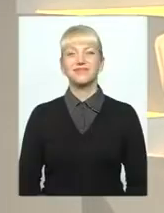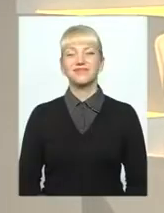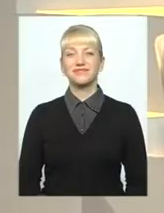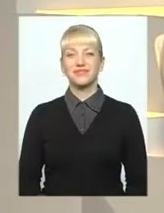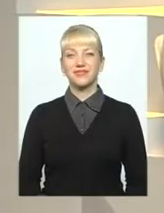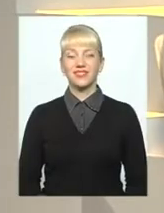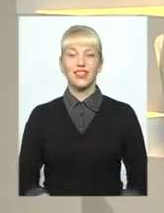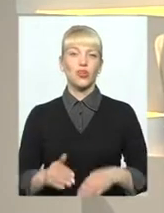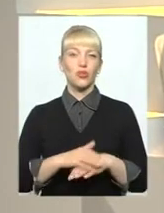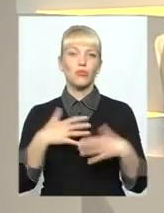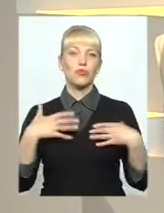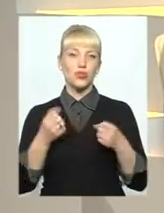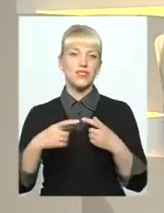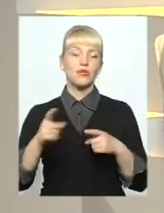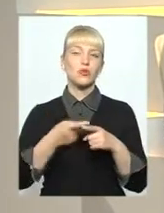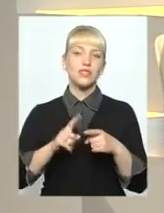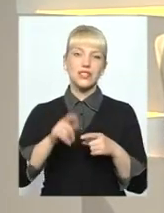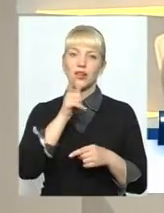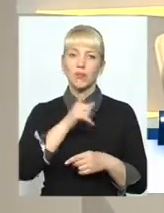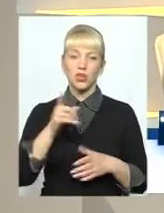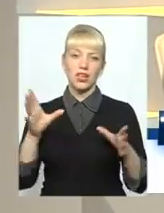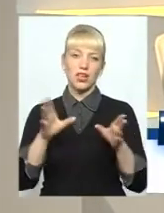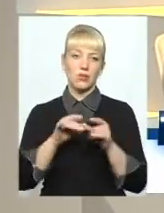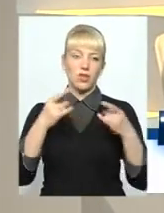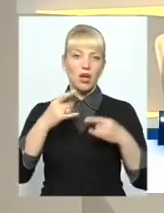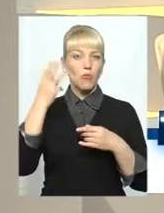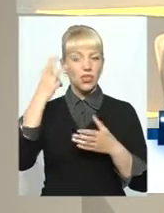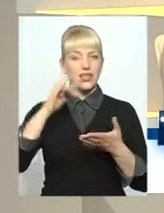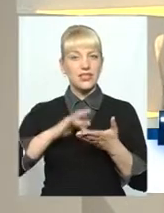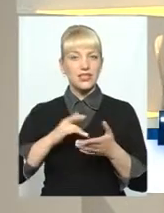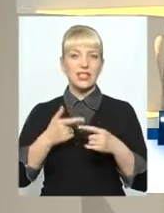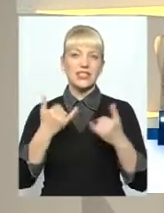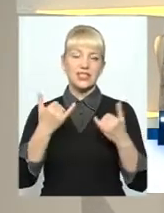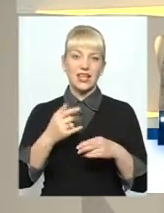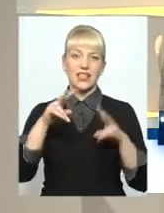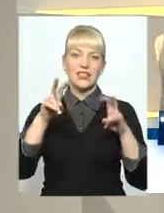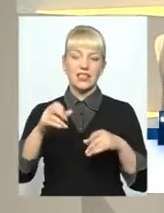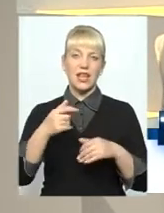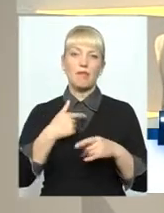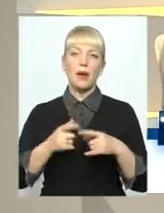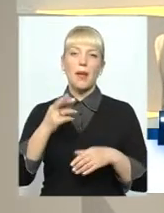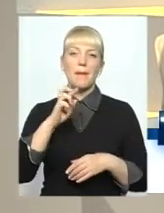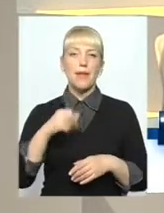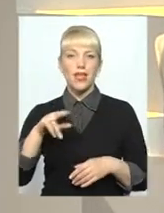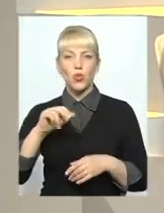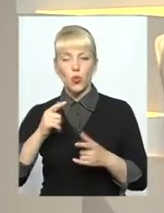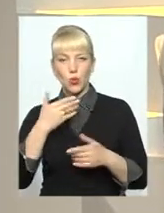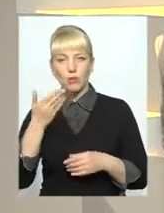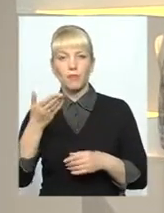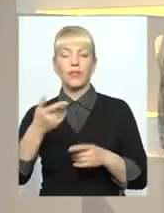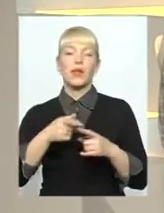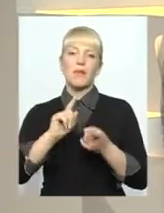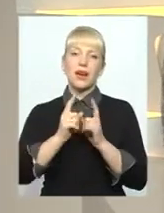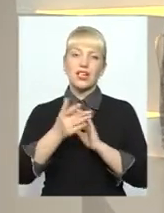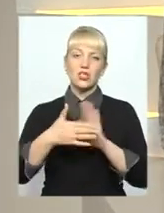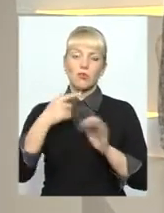Доброго здоров'я усім, хто у цій порі разом із телеканалом Поділя Центр. На часі в прямому ефірі тема. Я Анна Бендюк, перекладна жестову мову Оксани